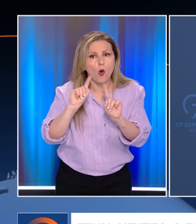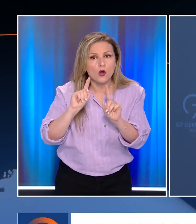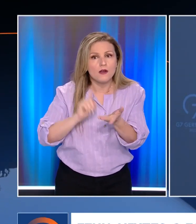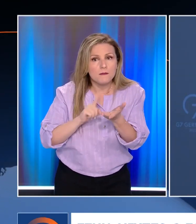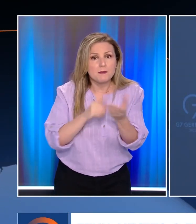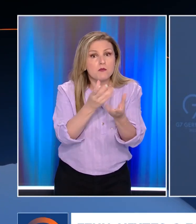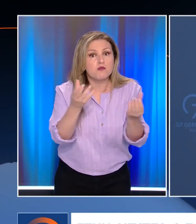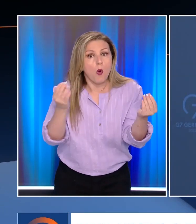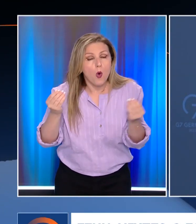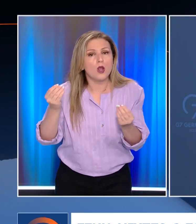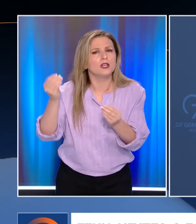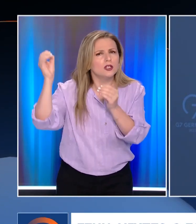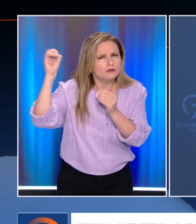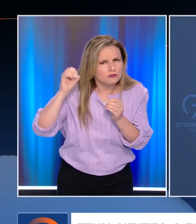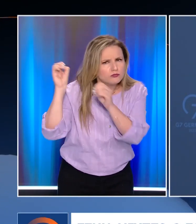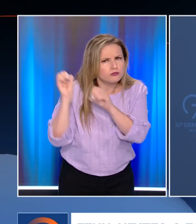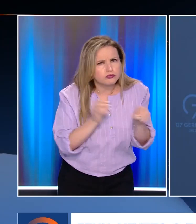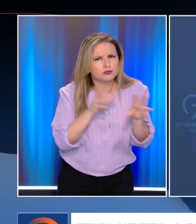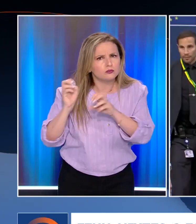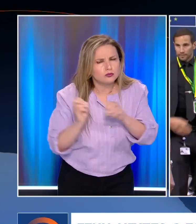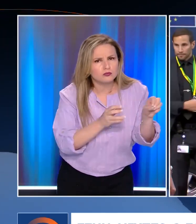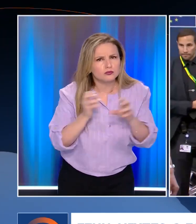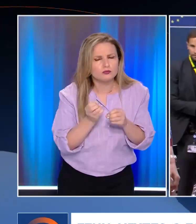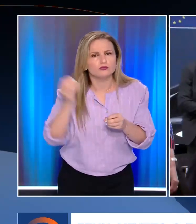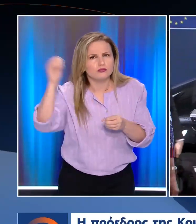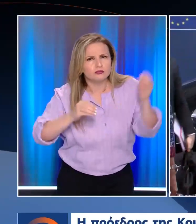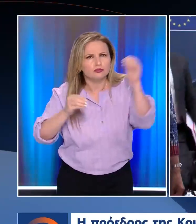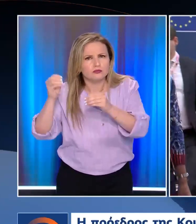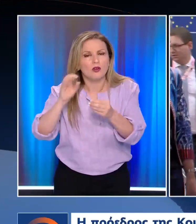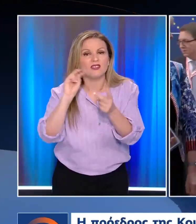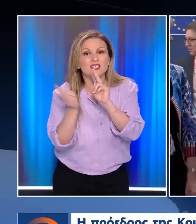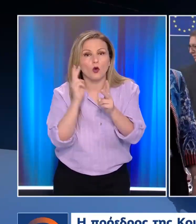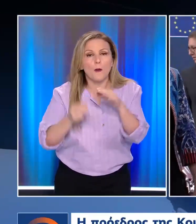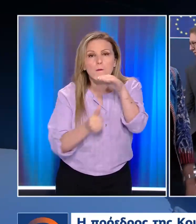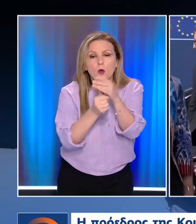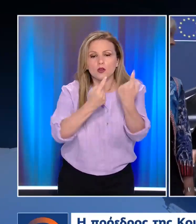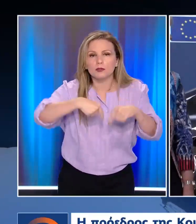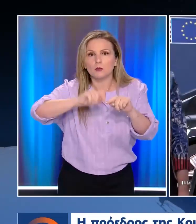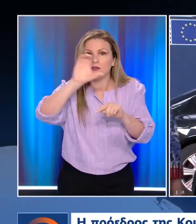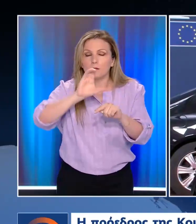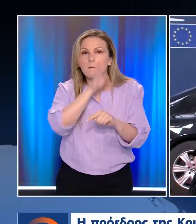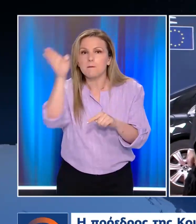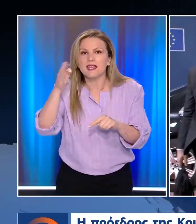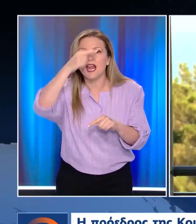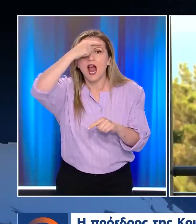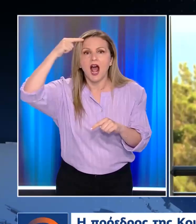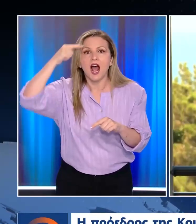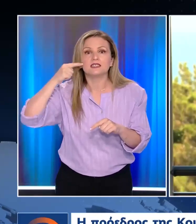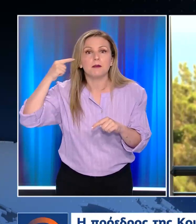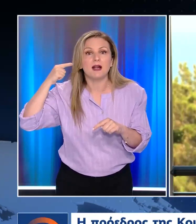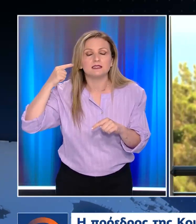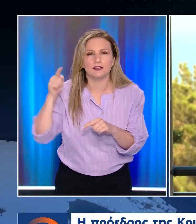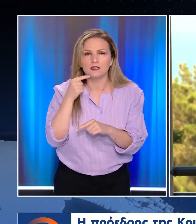να μας ευχαριστούν να μεταφέρουν και να μεταφέρουν και μεταφέρουν. Η πρόεδρος της Κομισιόν, Ούρσουλα Φοντερ Λάιαν, μετέβη στο Μπακού όπου υπέγραψε